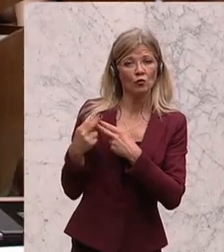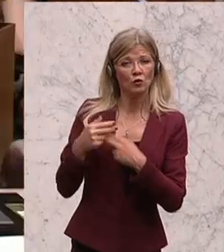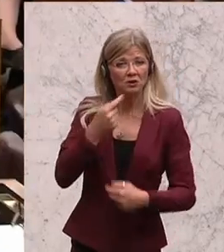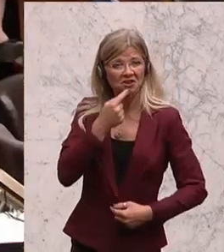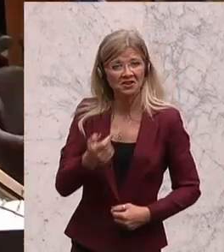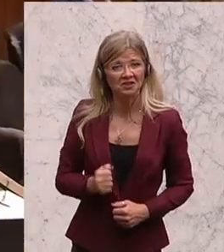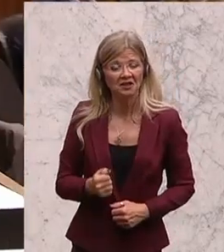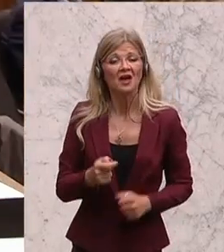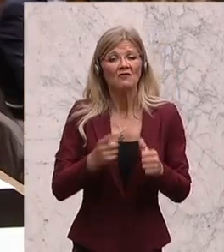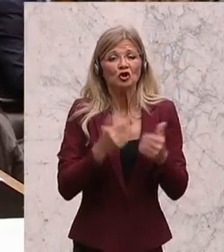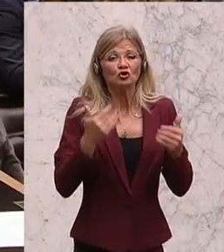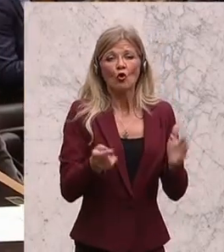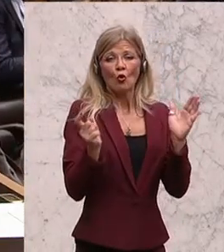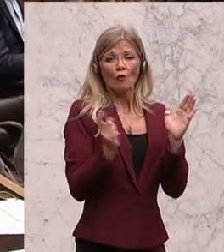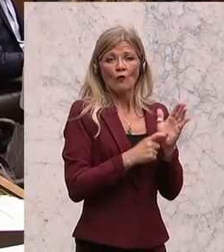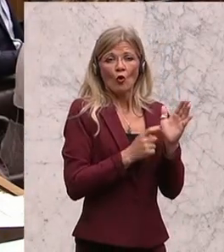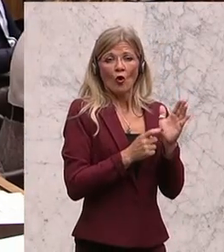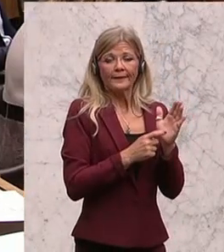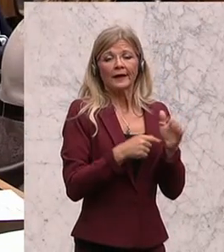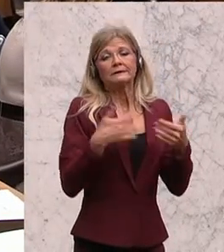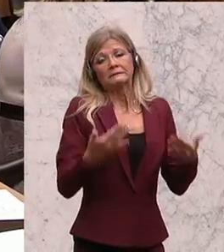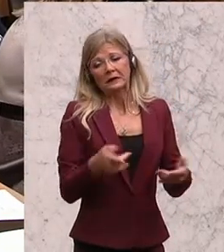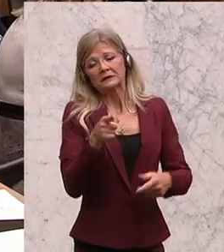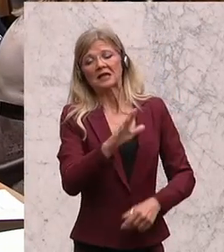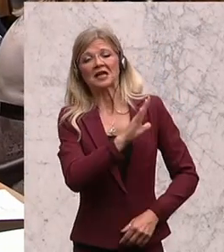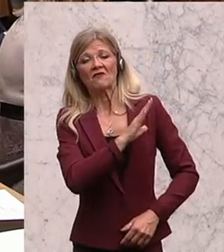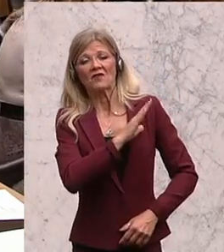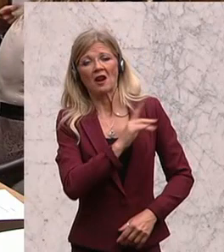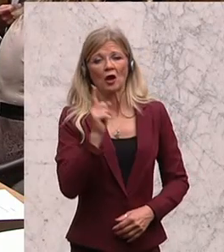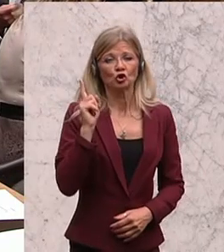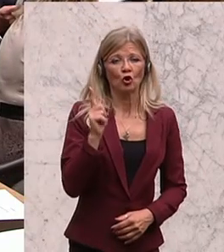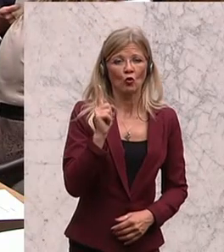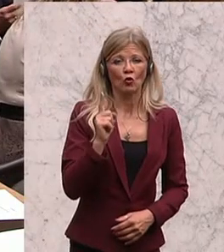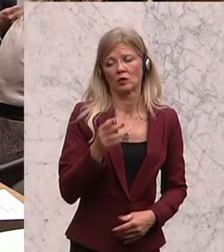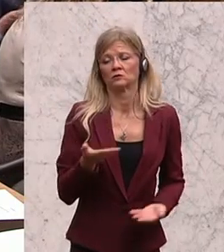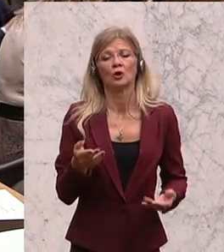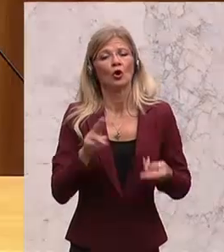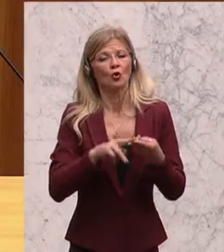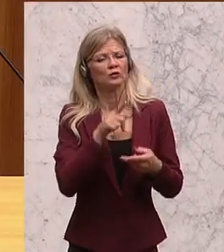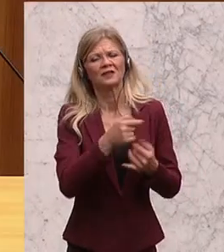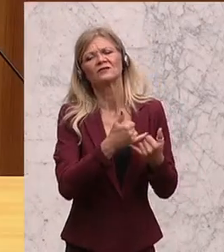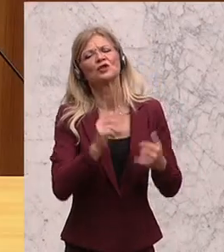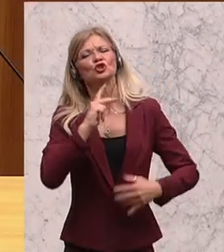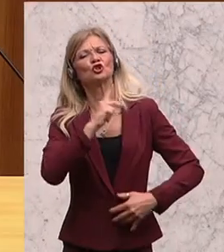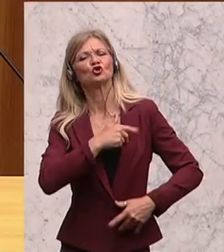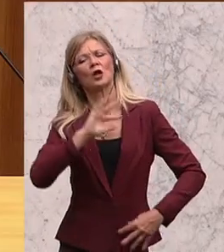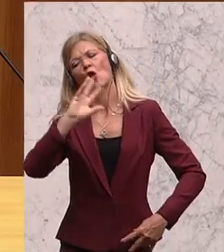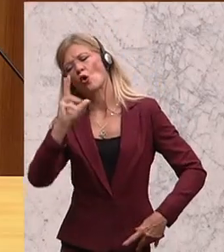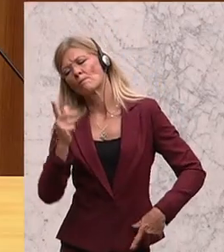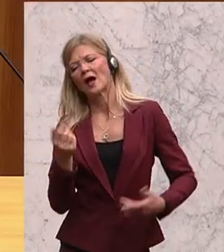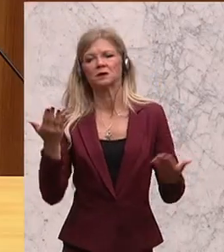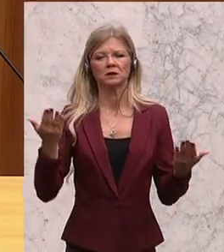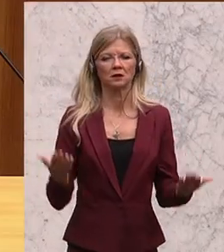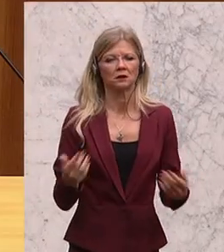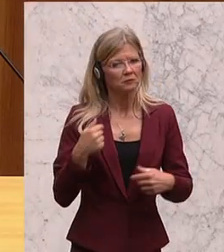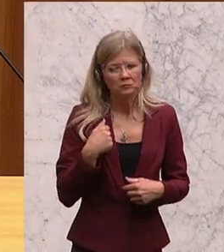wer das fordert, das ist eine gefährliche Drohung und der unterliegt der Sozialromantik, dann sage ich einmal, mit dem kann